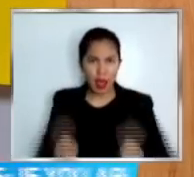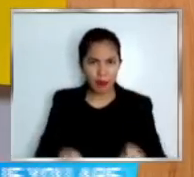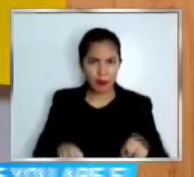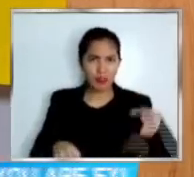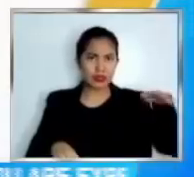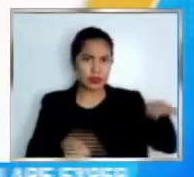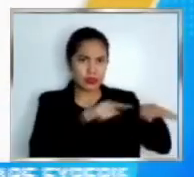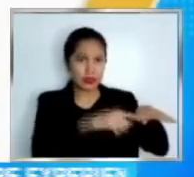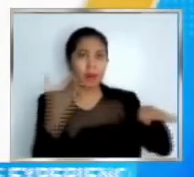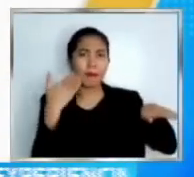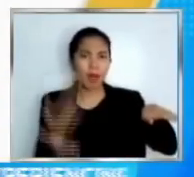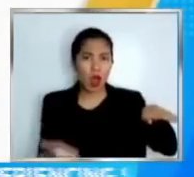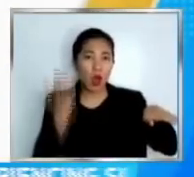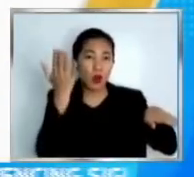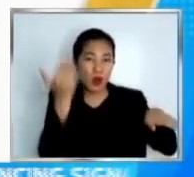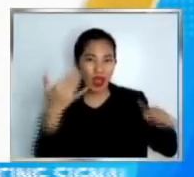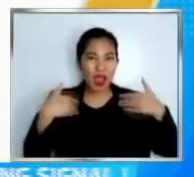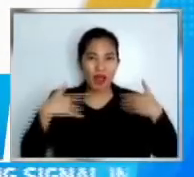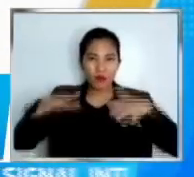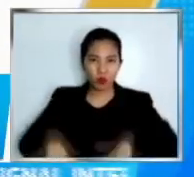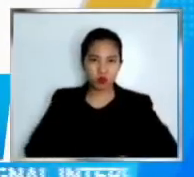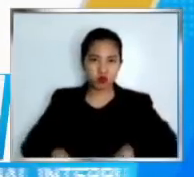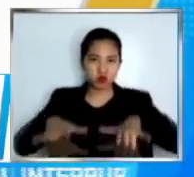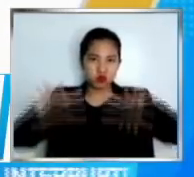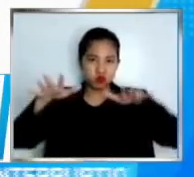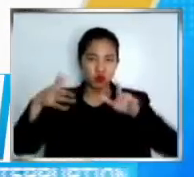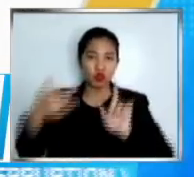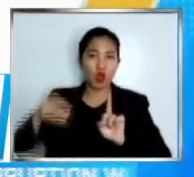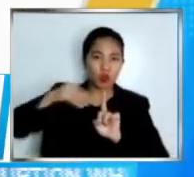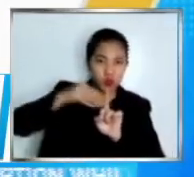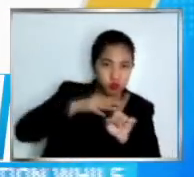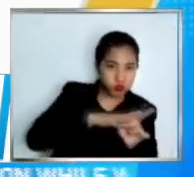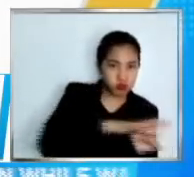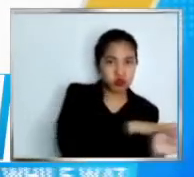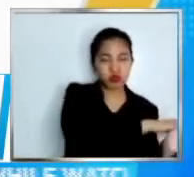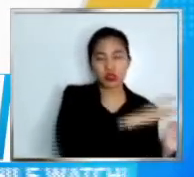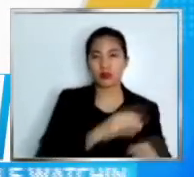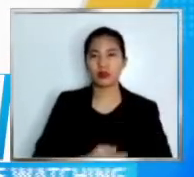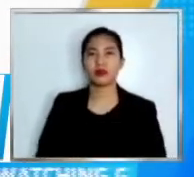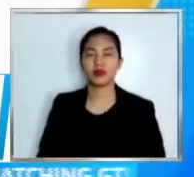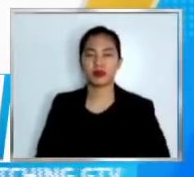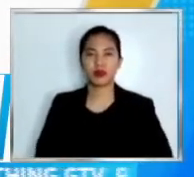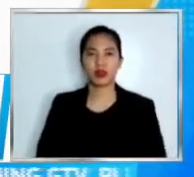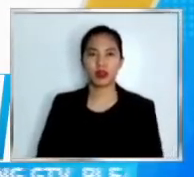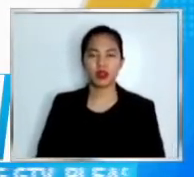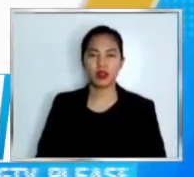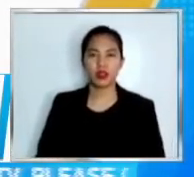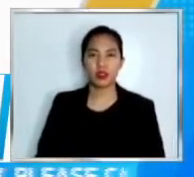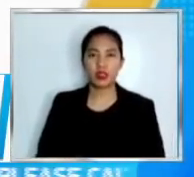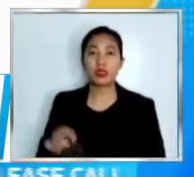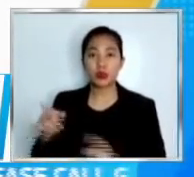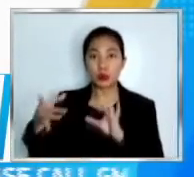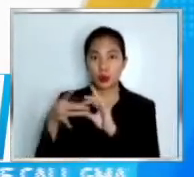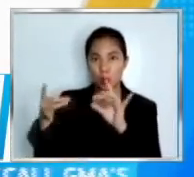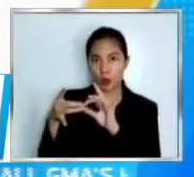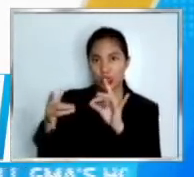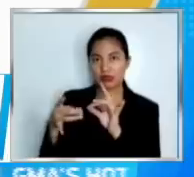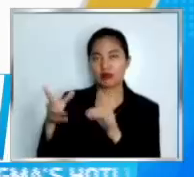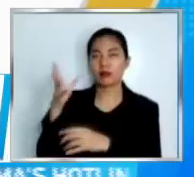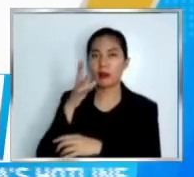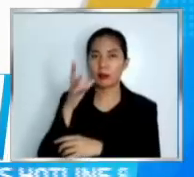Kwento po ng ina ng isang taong gulang na biktima, umakyat sila sa bubong dahil pinasok ng tubig ang kanilang bahay.